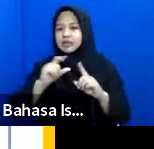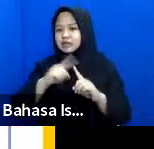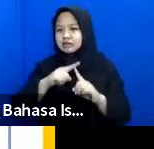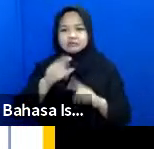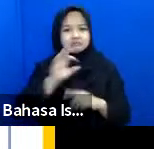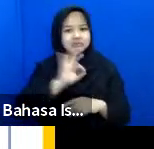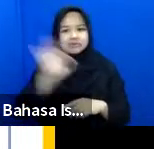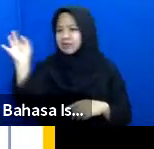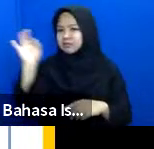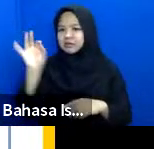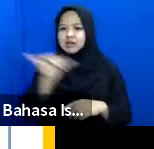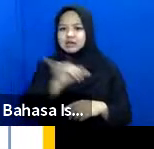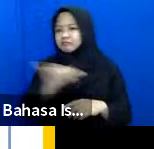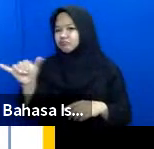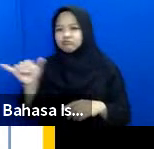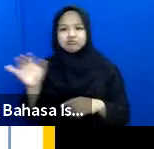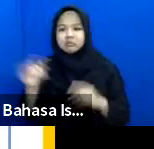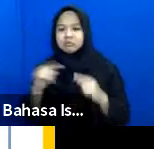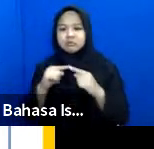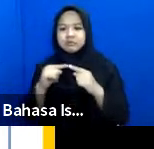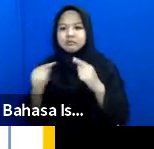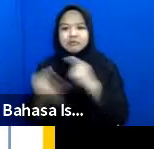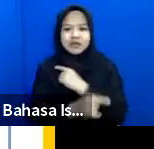sama dengan disabilitas